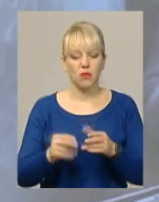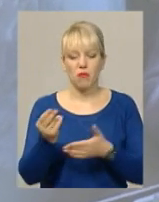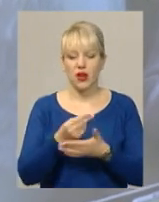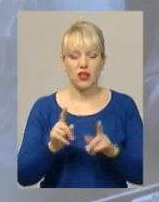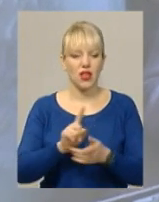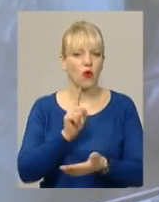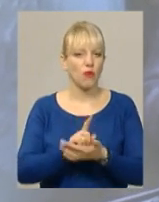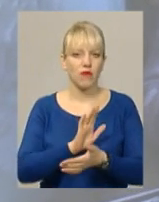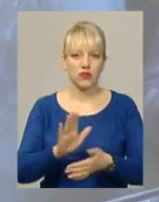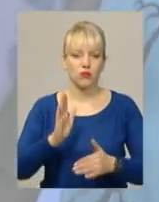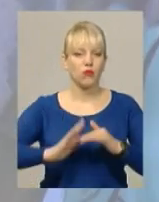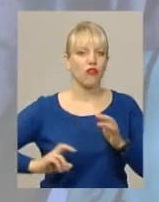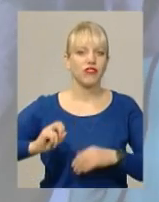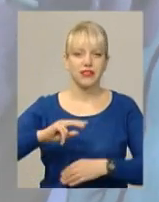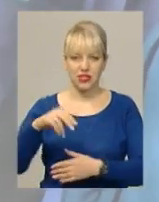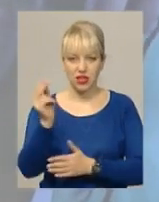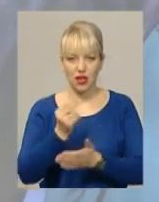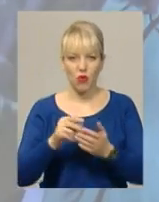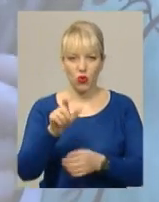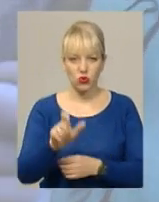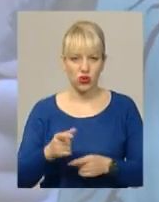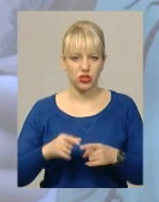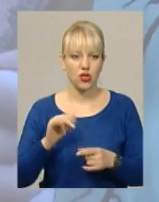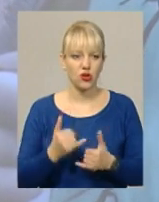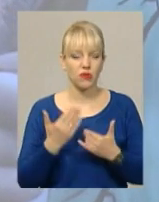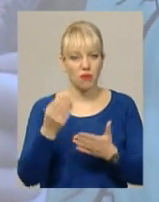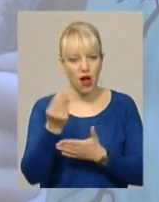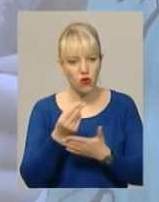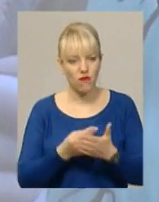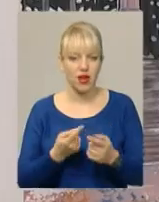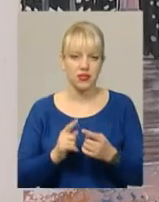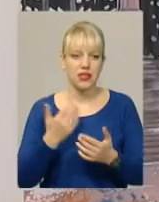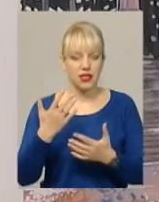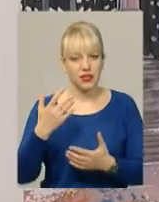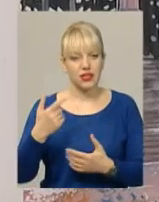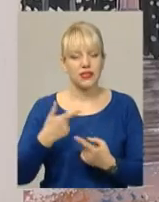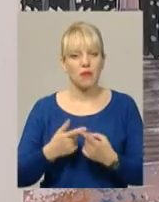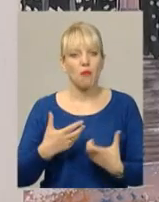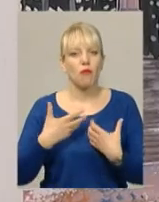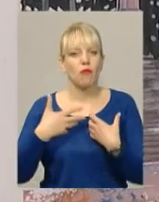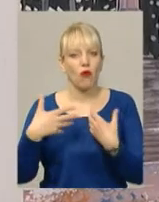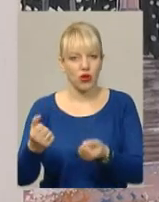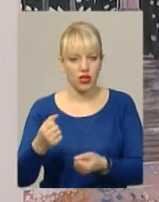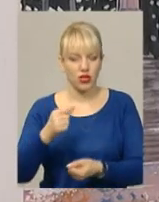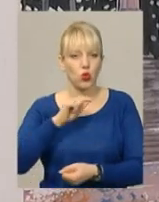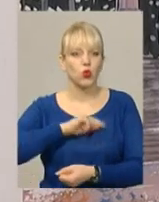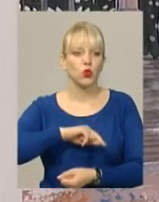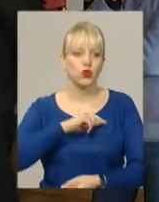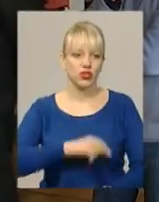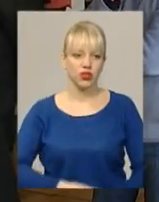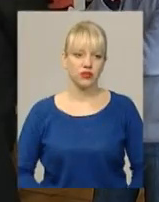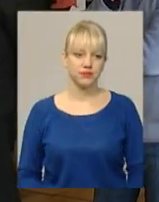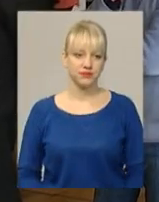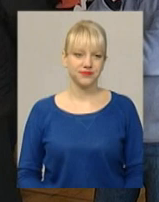'язково бути професійним художником. Тому що малювання на її переконання – передусім поклик душі. Наталя Захарчук, Олександр